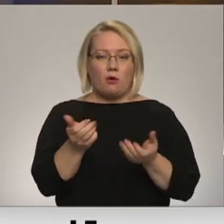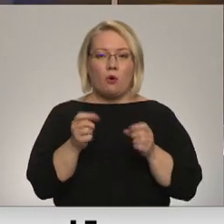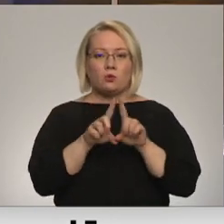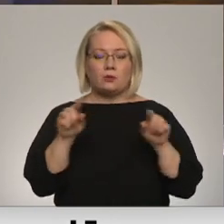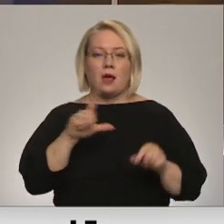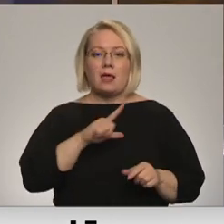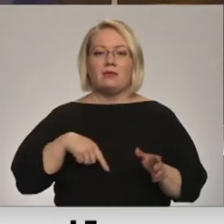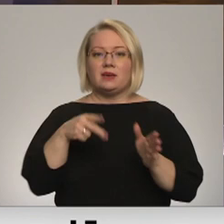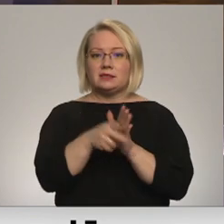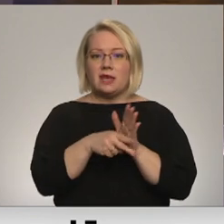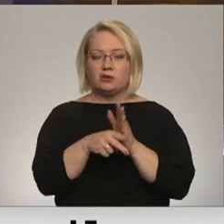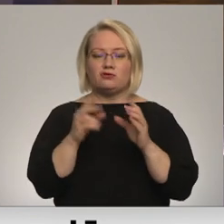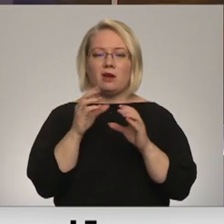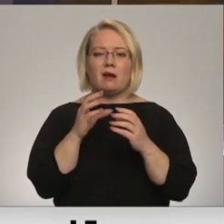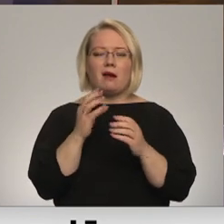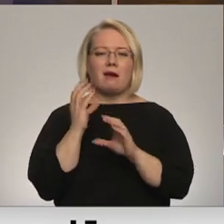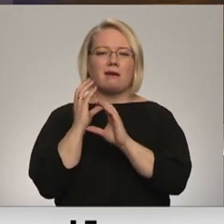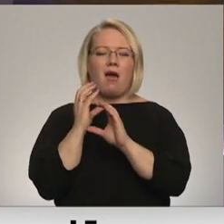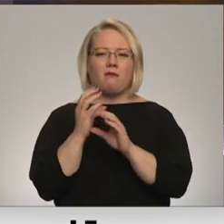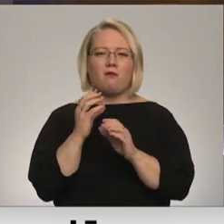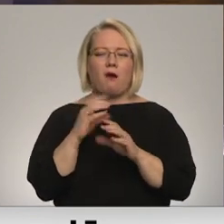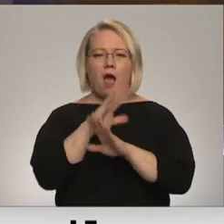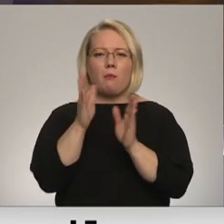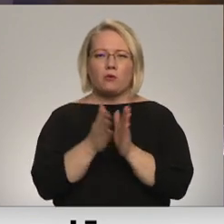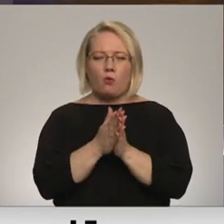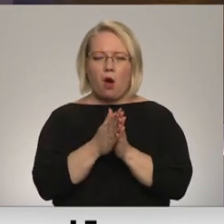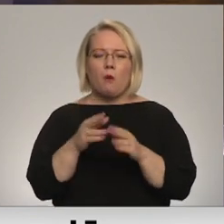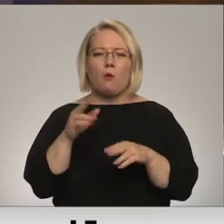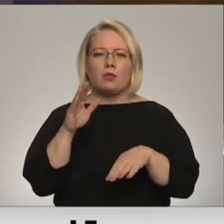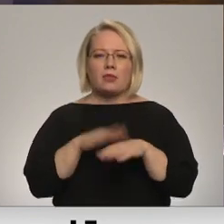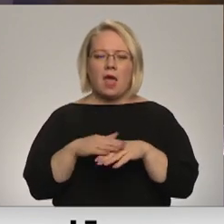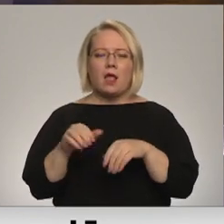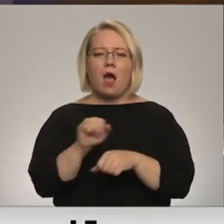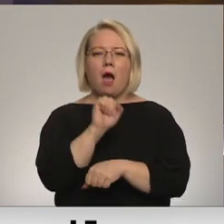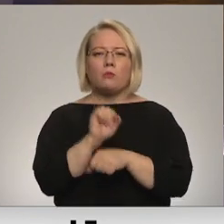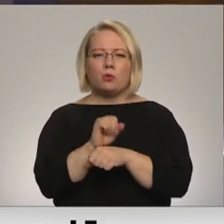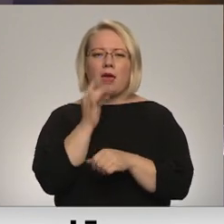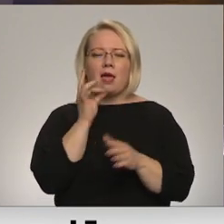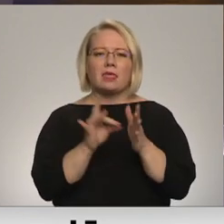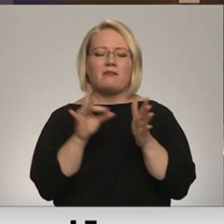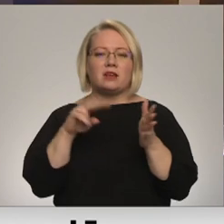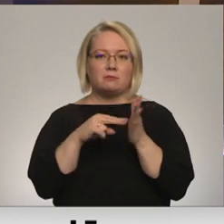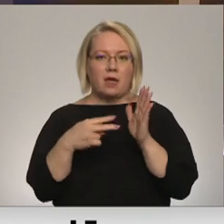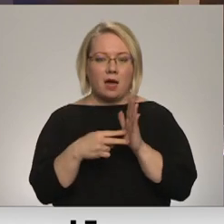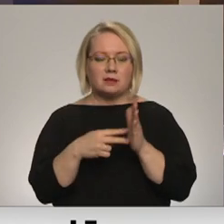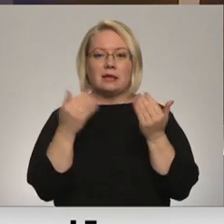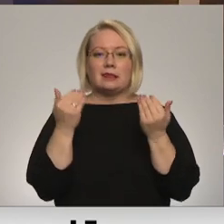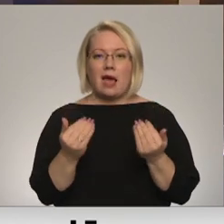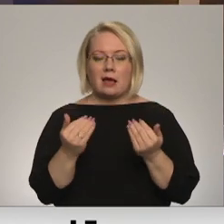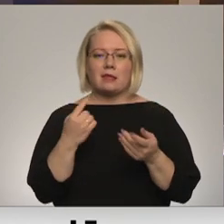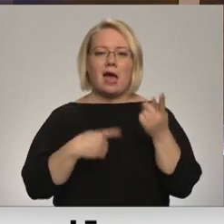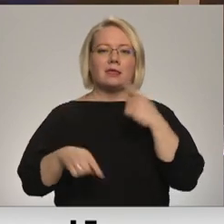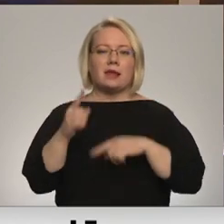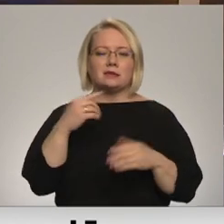dzelzceļš krāba apjoma krituma dēļ apturēja savus elektrifikācijas plānas. Tagad uzņēmums pietiem atgriezies ar